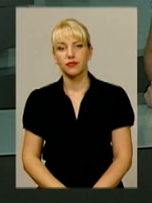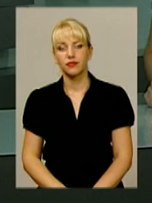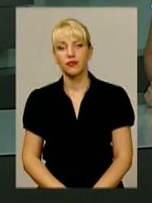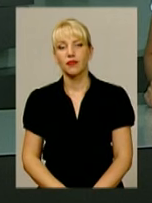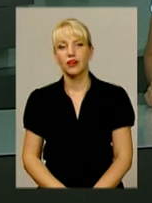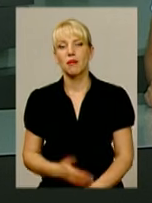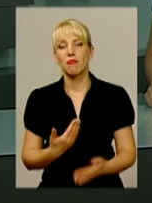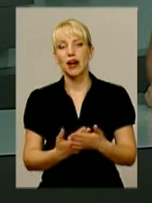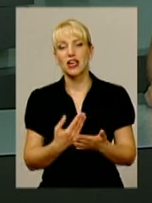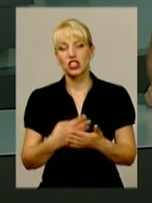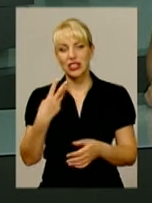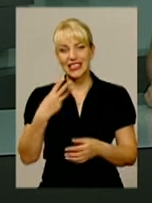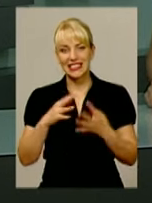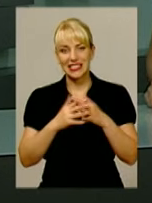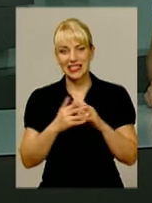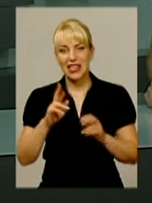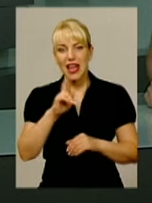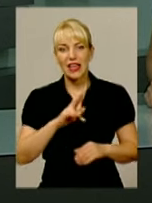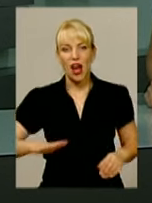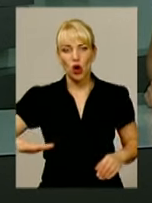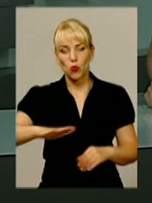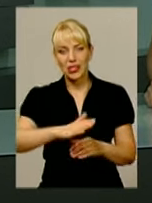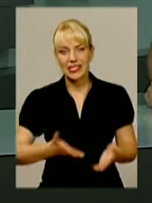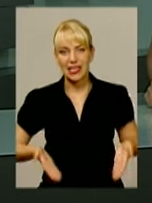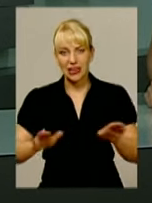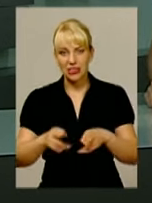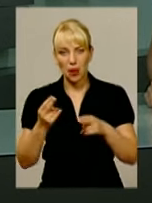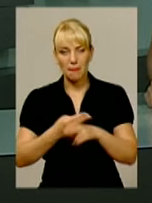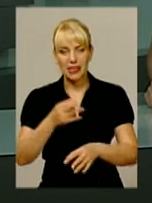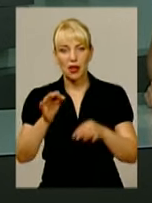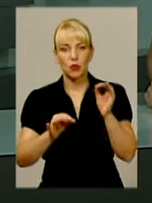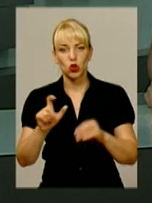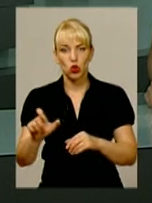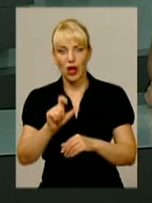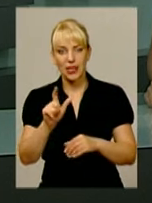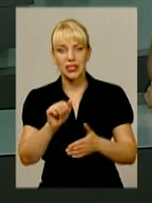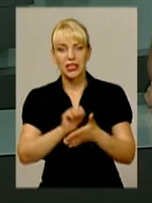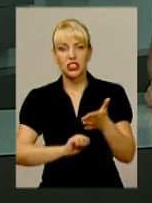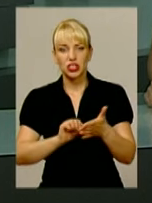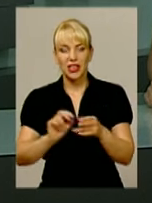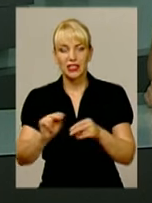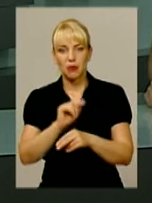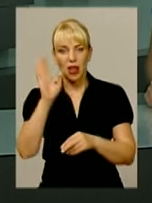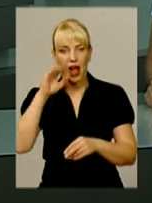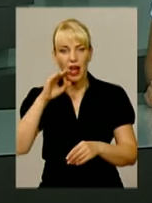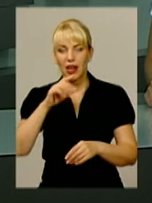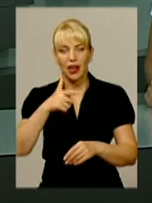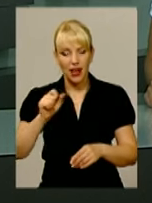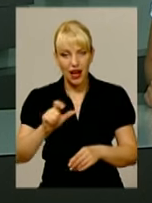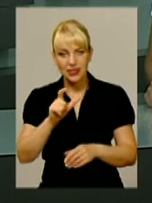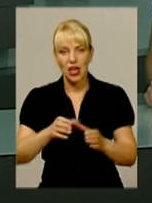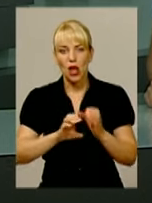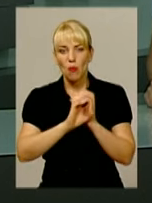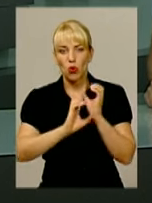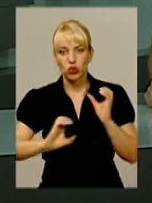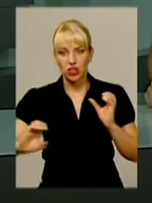Майже три десятки сіл на Ярмоленеччині залишаться без природного газу через ремонт газопостачальної мережі. У селі